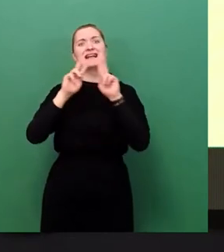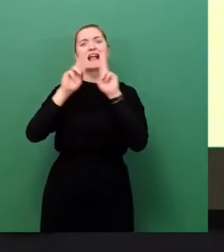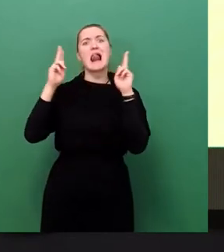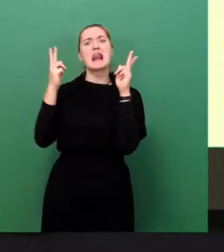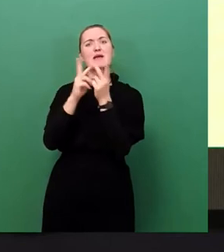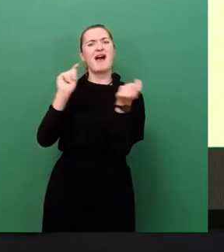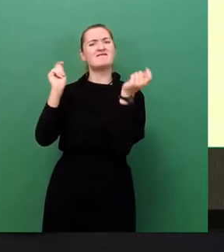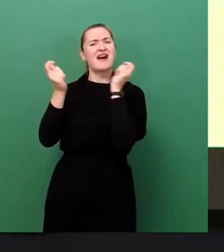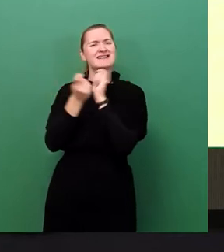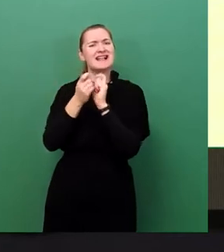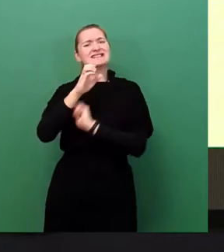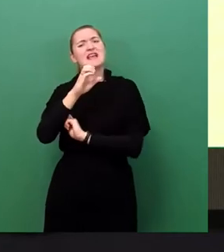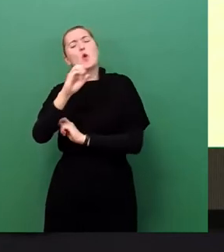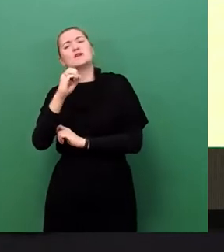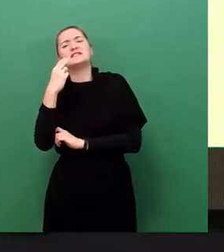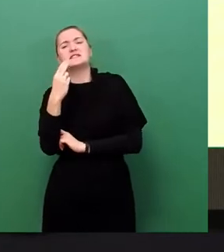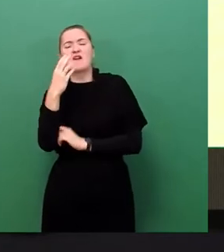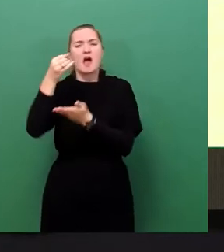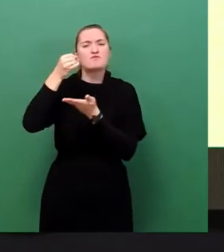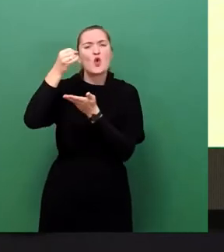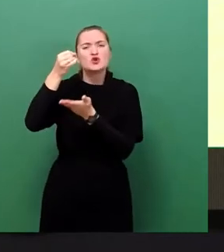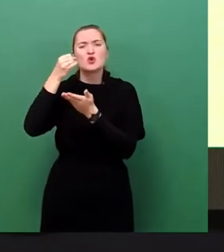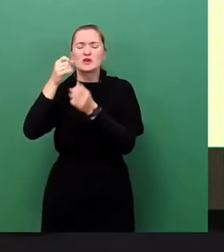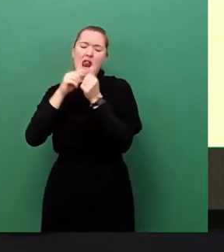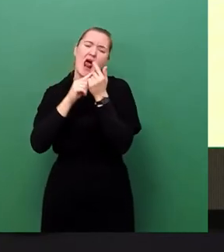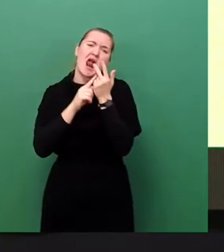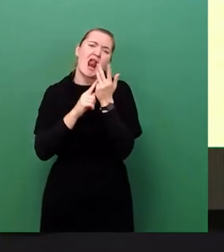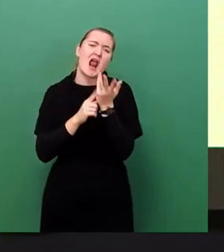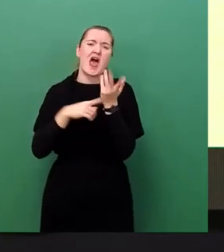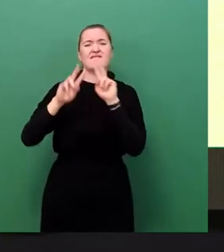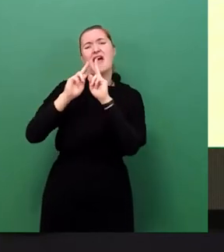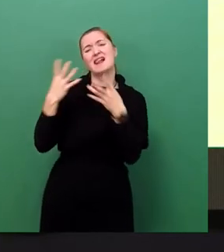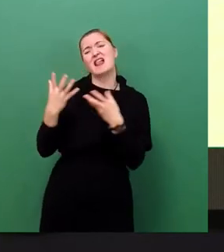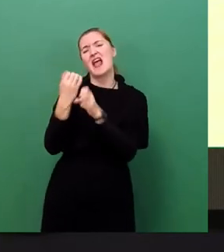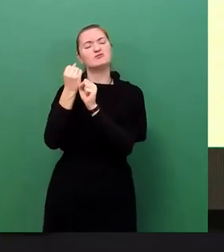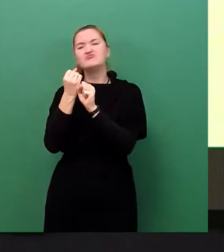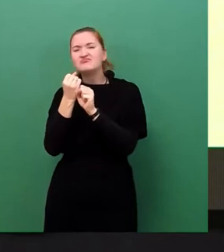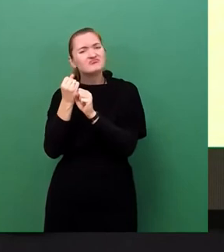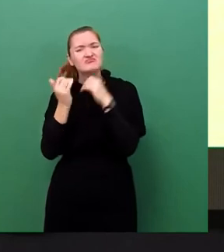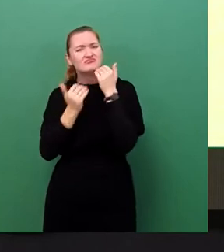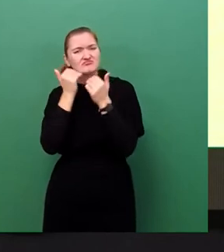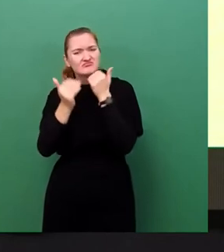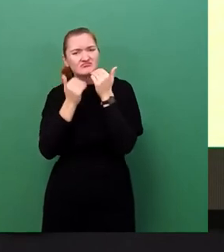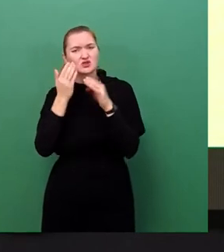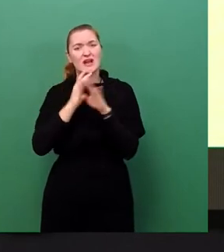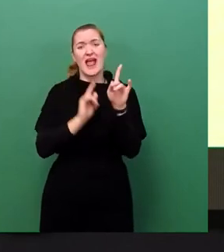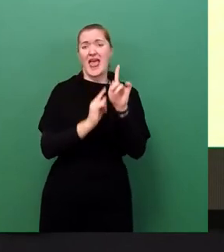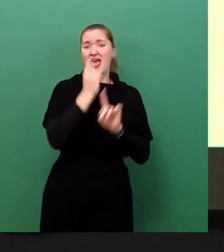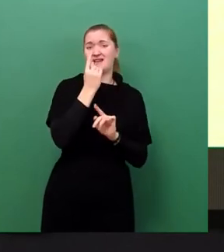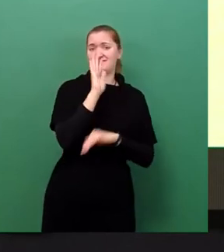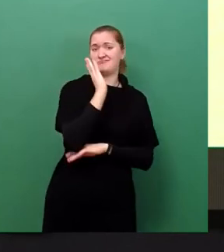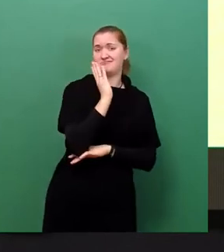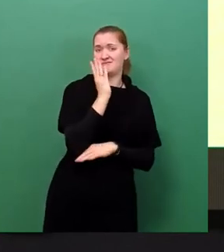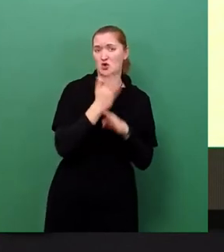über CO2-Budgets, Kipppunkte, all das, Rettung der Welt reden, weil ein Drittel, wir haben es in der ersten Rede gehört, ein Drittel dieses